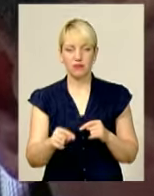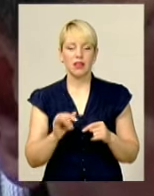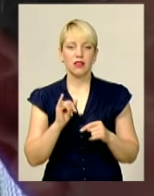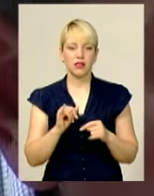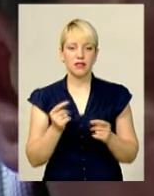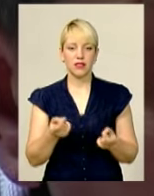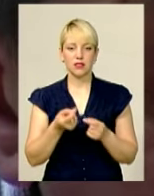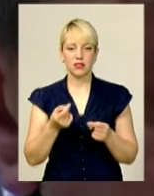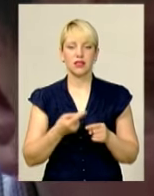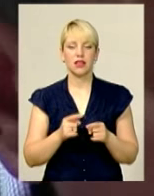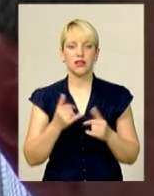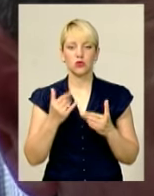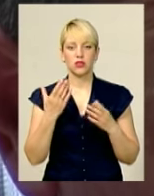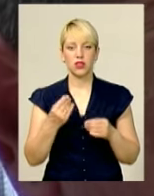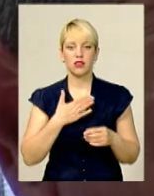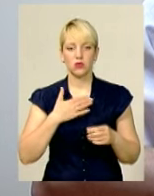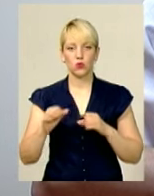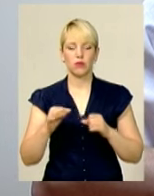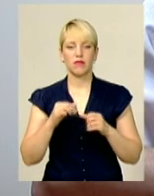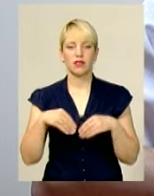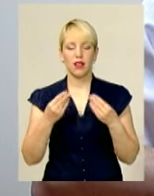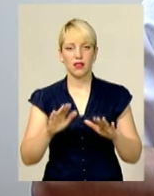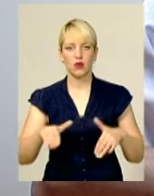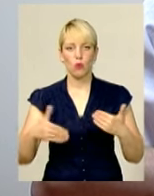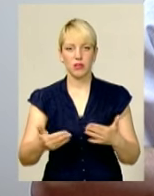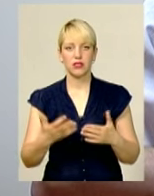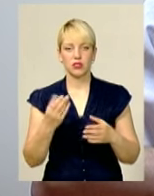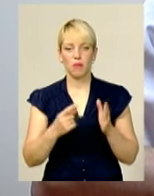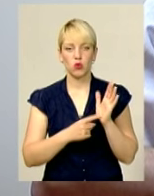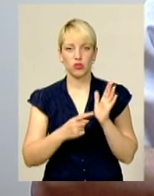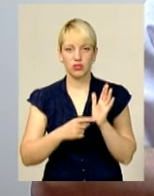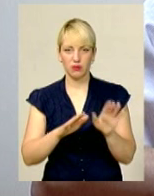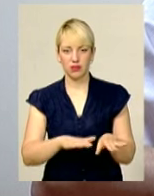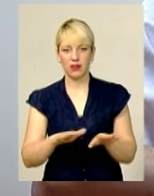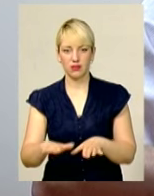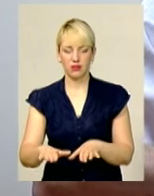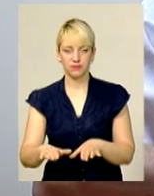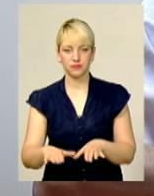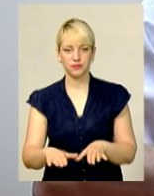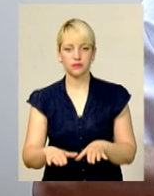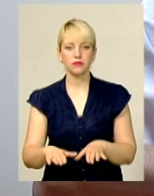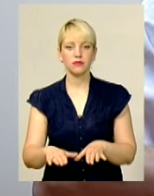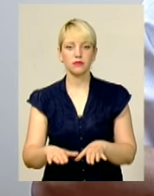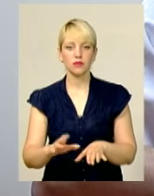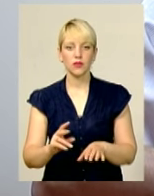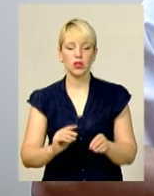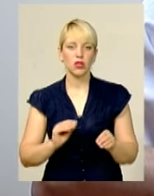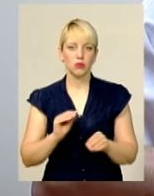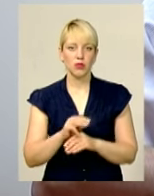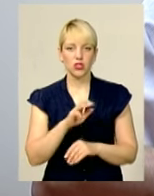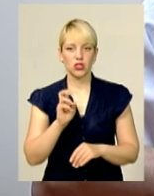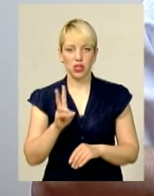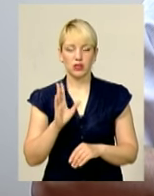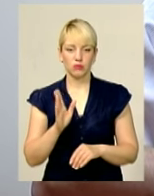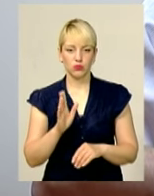насіння. На сьогоднішній день наше управління вже дало рекомендації ще по шести ділянках, ще доповнювати наші жеки і